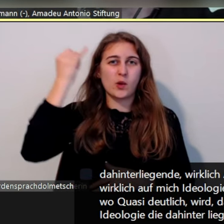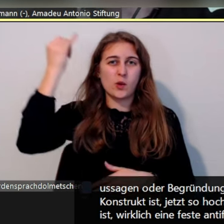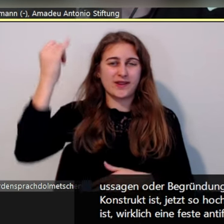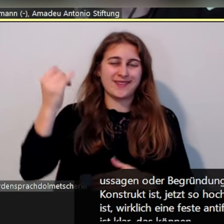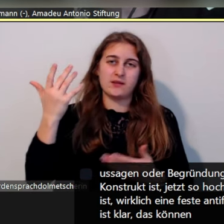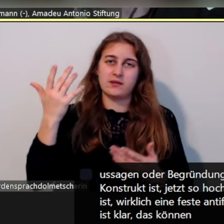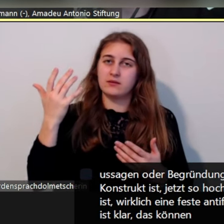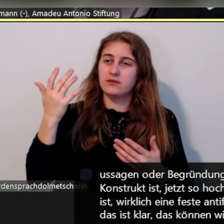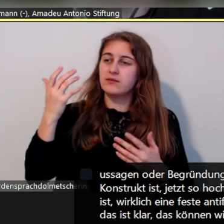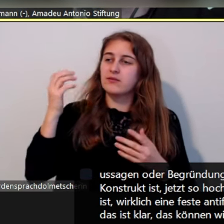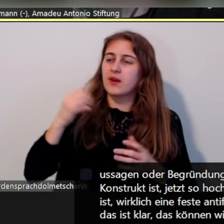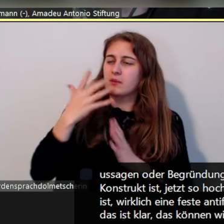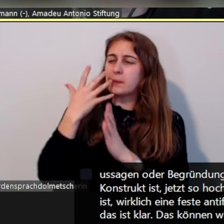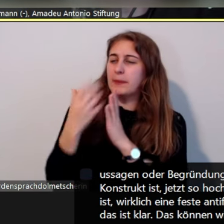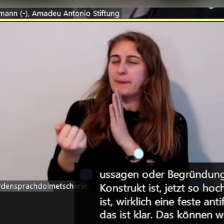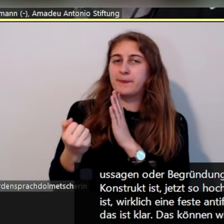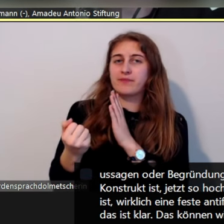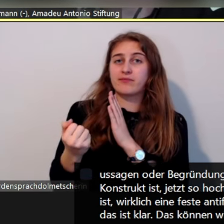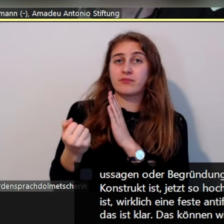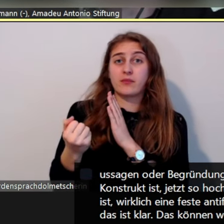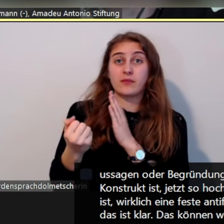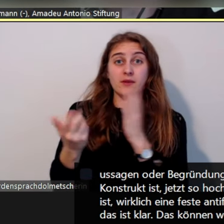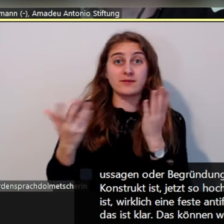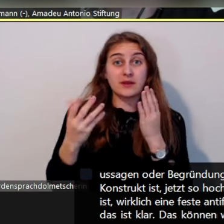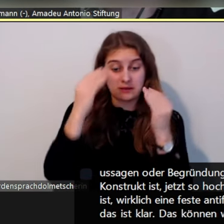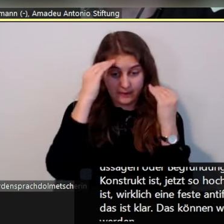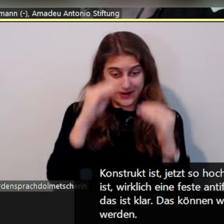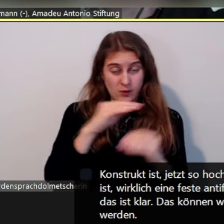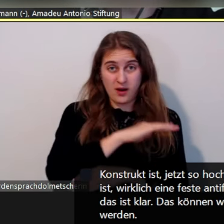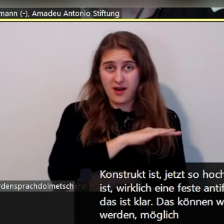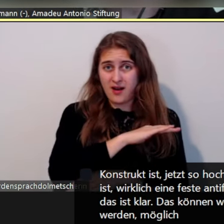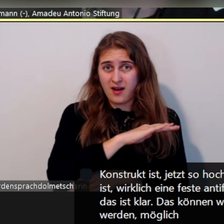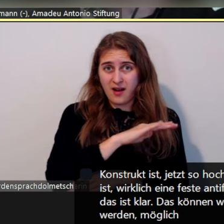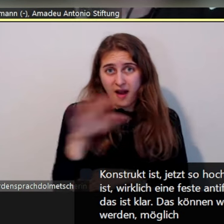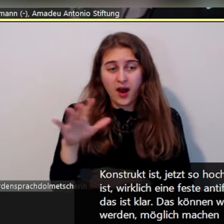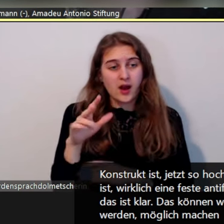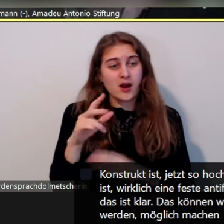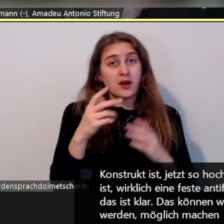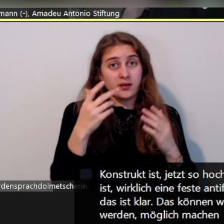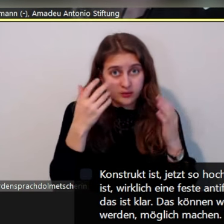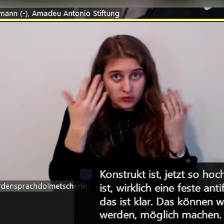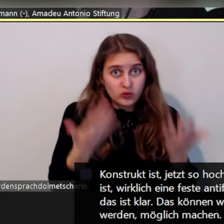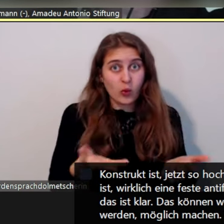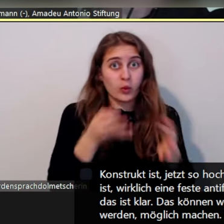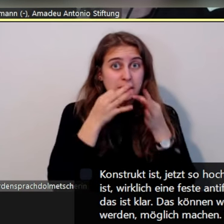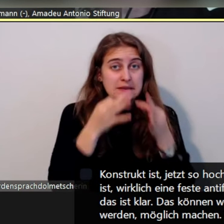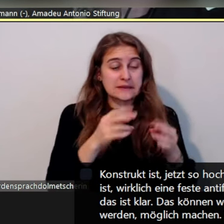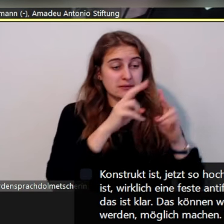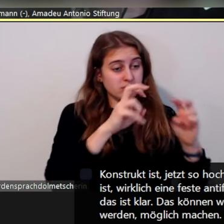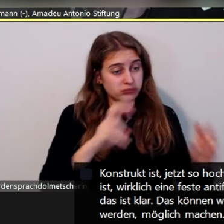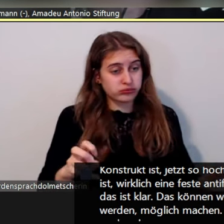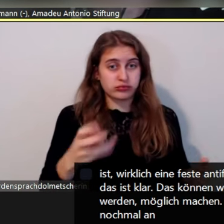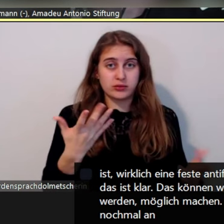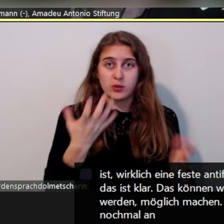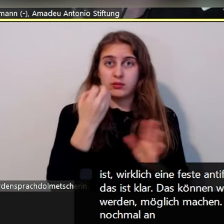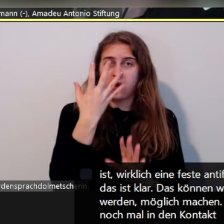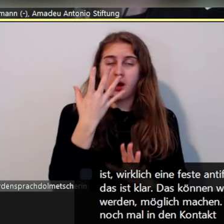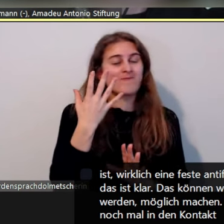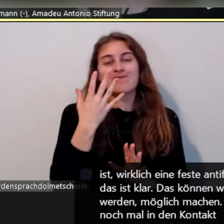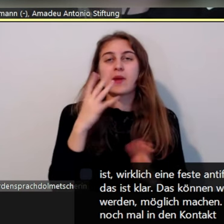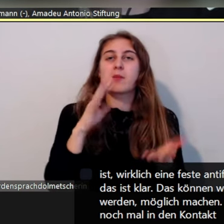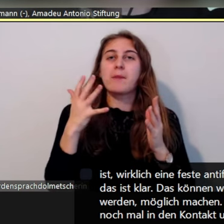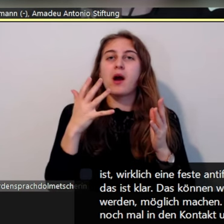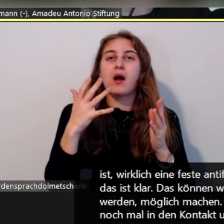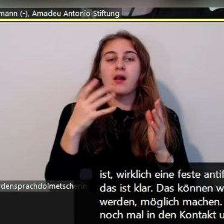ist klar, das können wir nicht bei allen Sachen, die uns gemeldet werden, wirklich machen. Teilweise fragen wir dann nach und gehen auch mal in den Kontakt und so weiter.